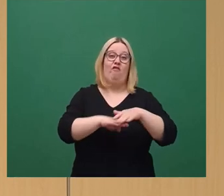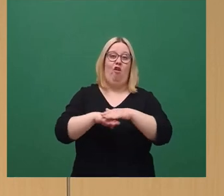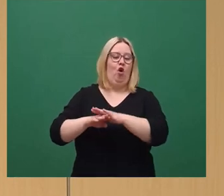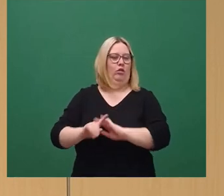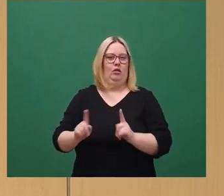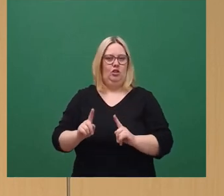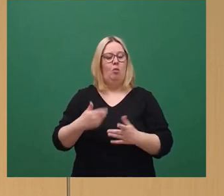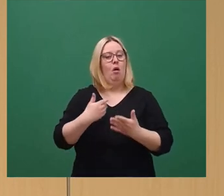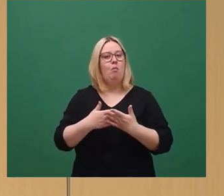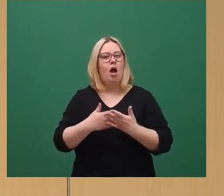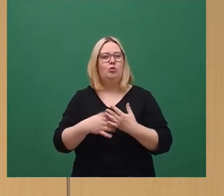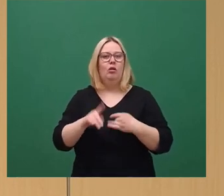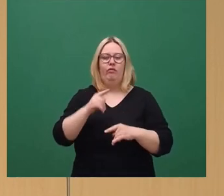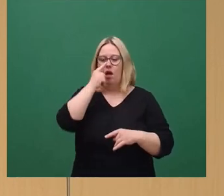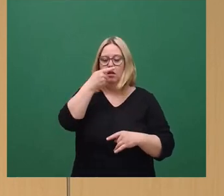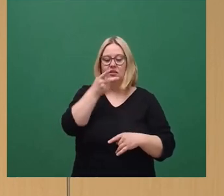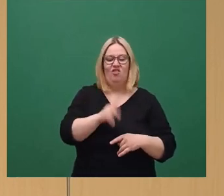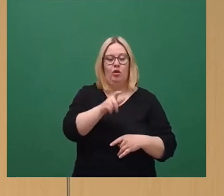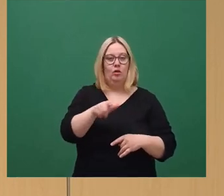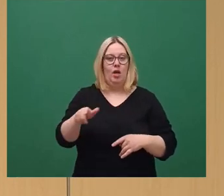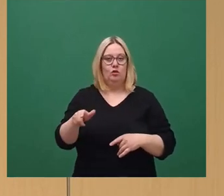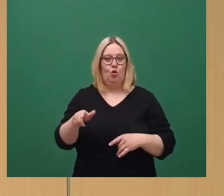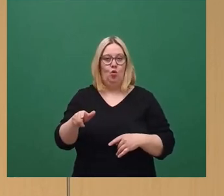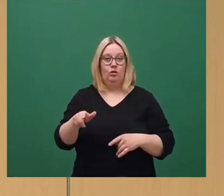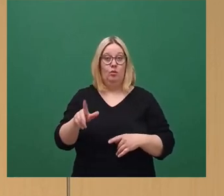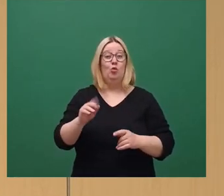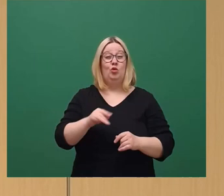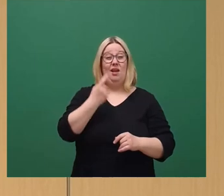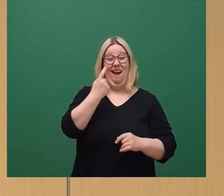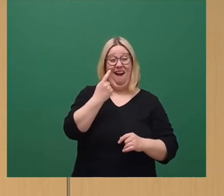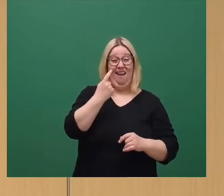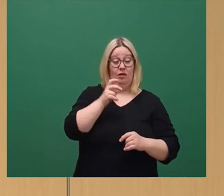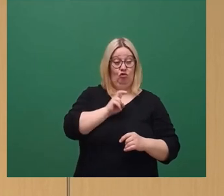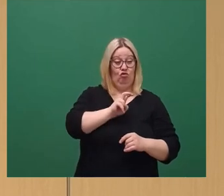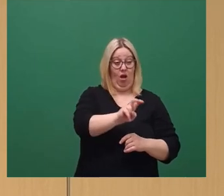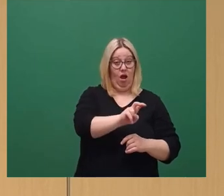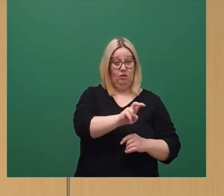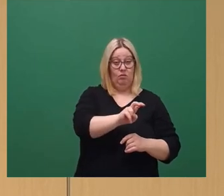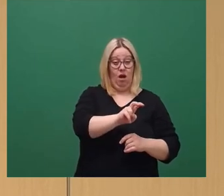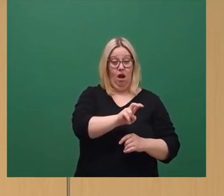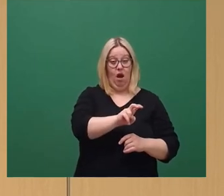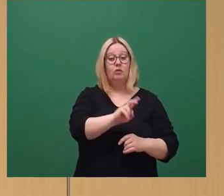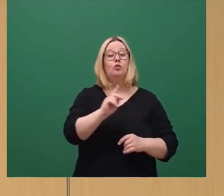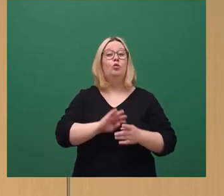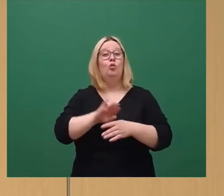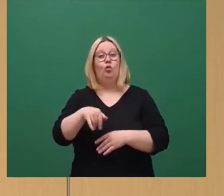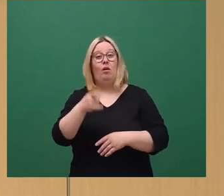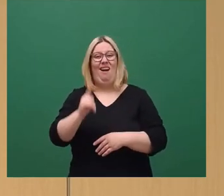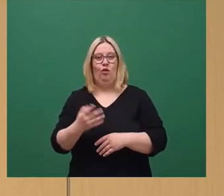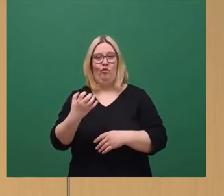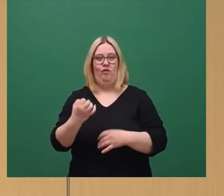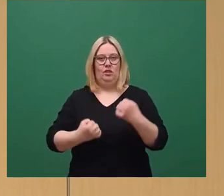wenn es, sagen wir mal, 200 Personen sind, ersetzt eine einzige Straßenbahn im Extremfall mehr als 150